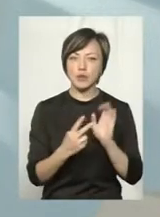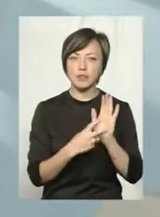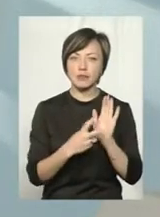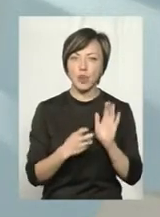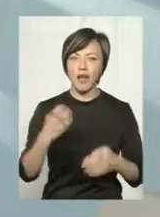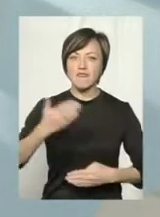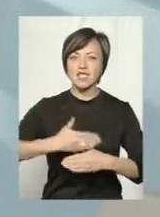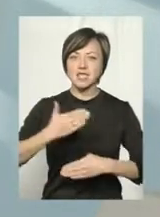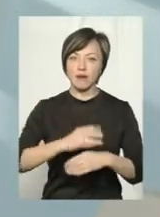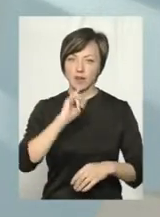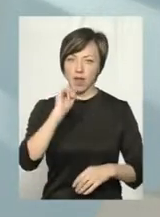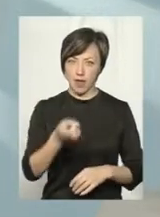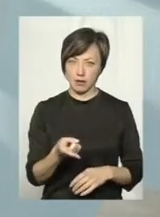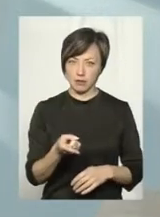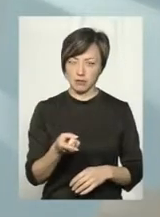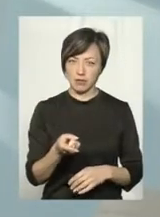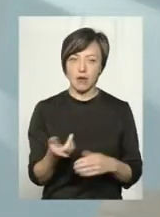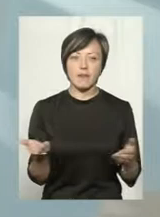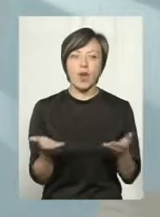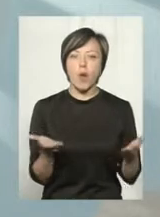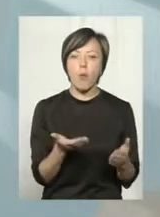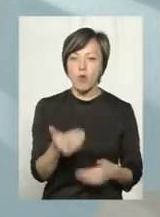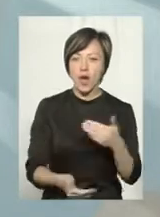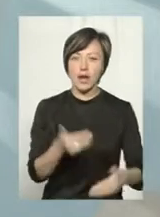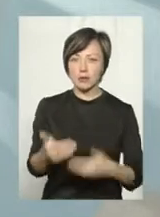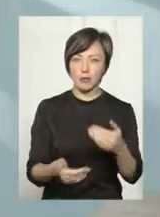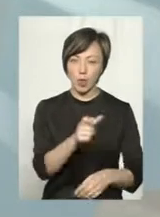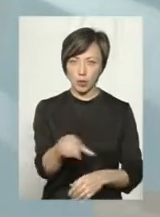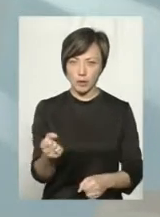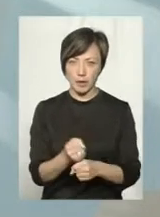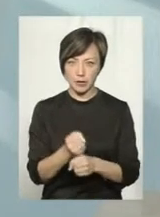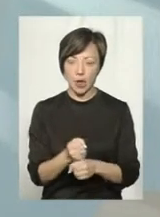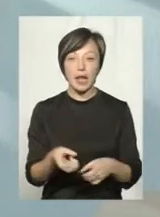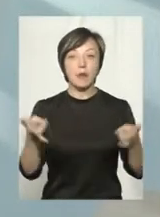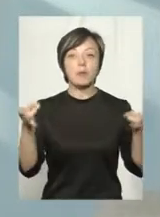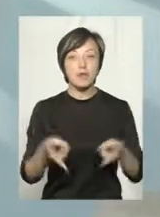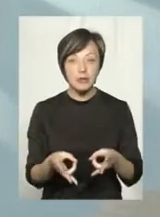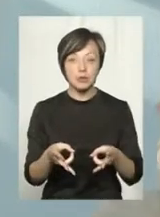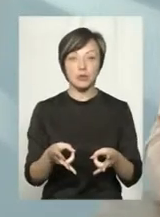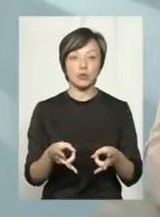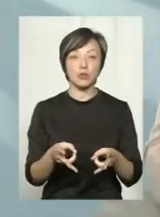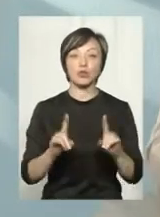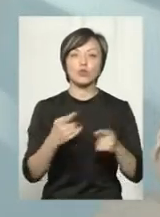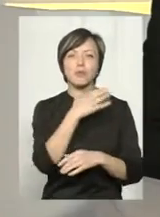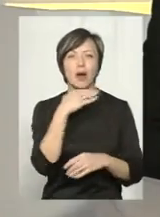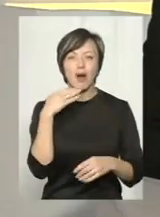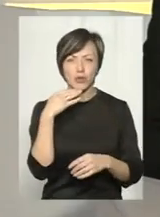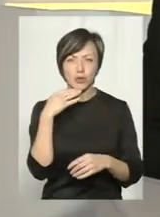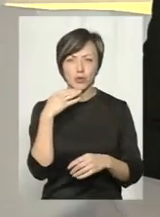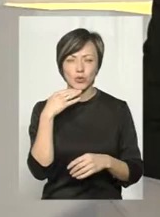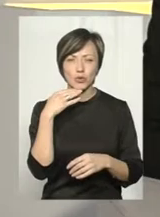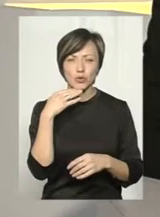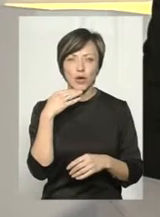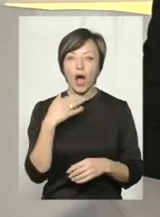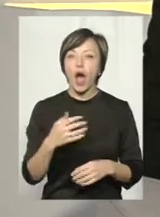вистав на рік. В якому ритмі працюють люди? Для цього потрібно і здоров'я. Дуже багато. Дуже